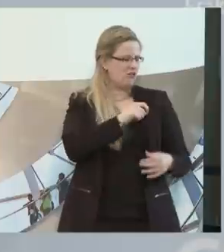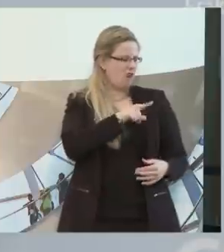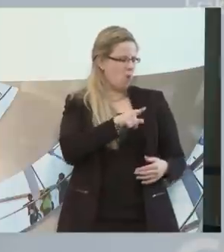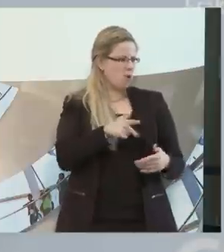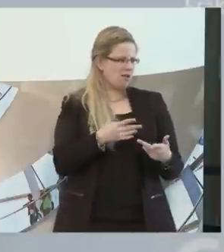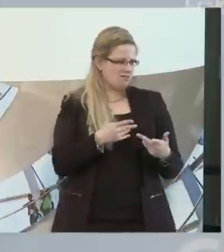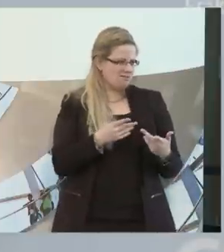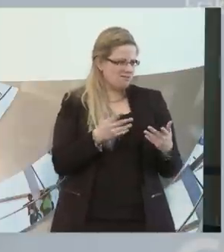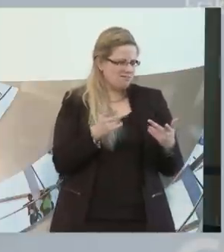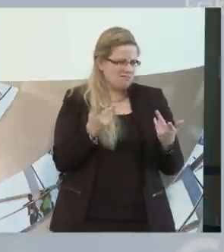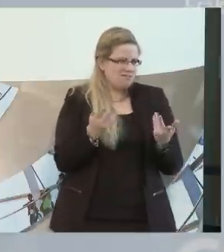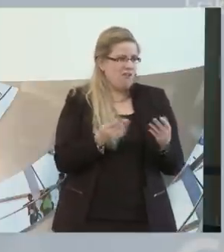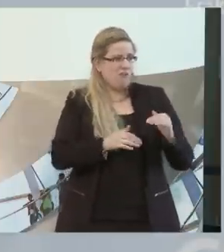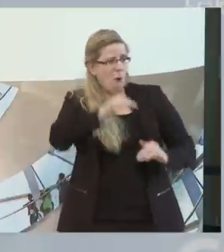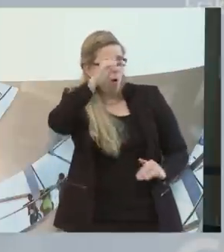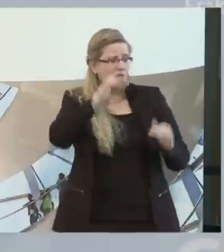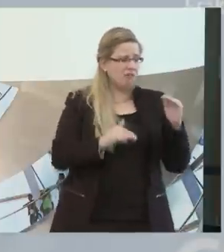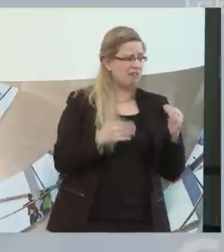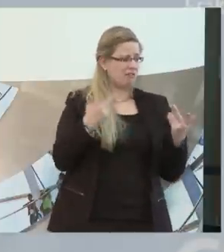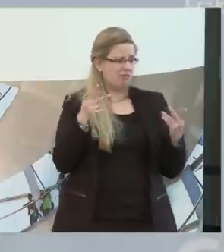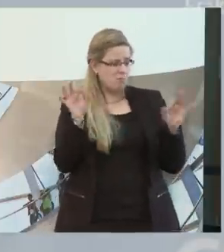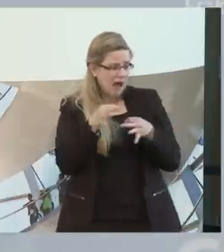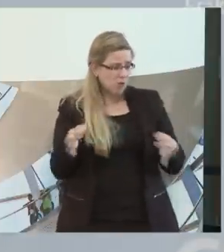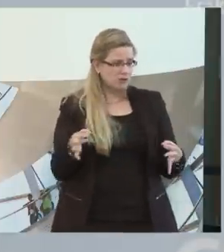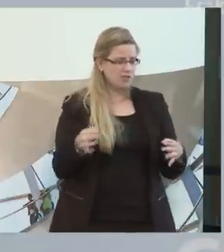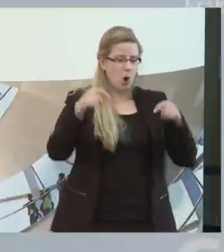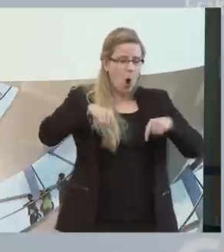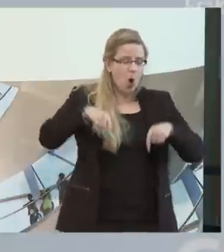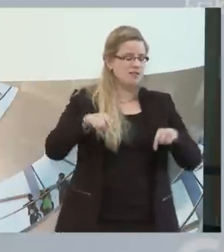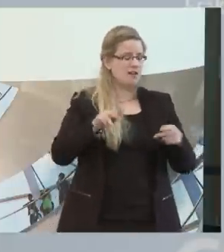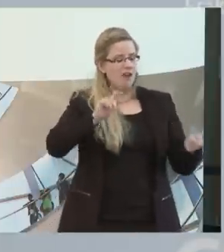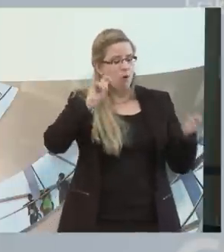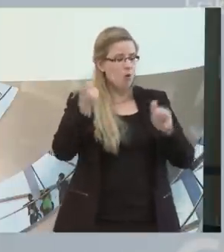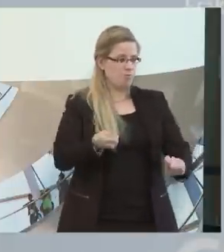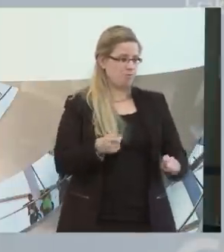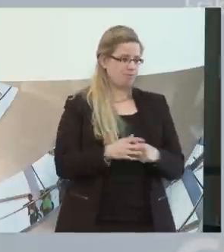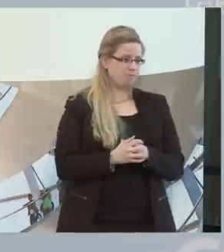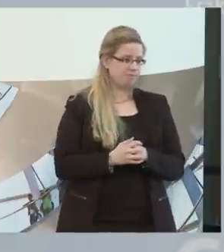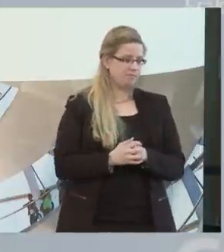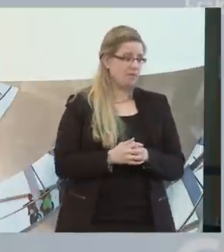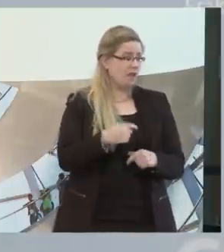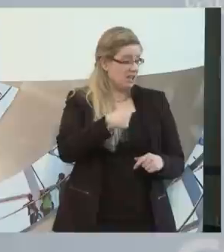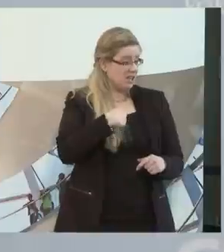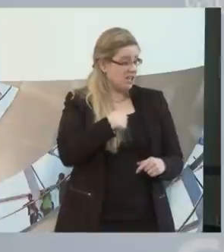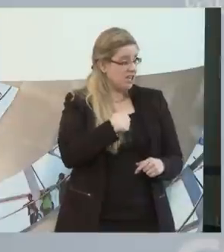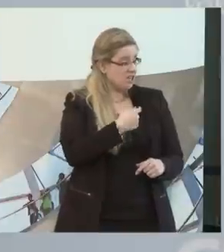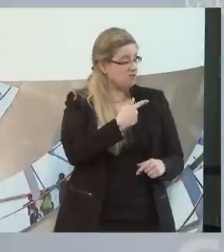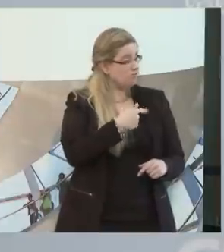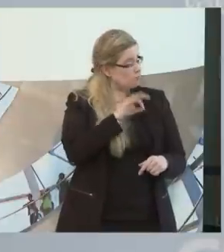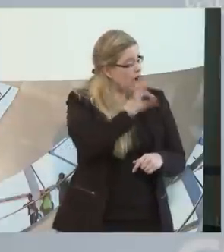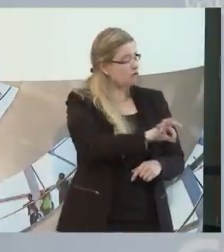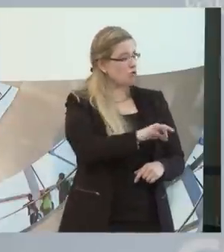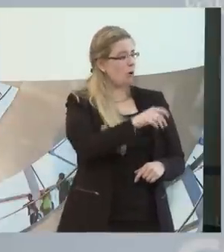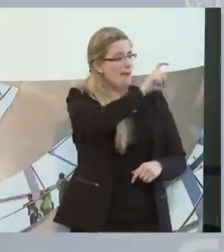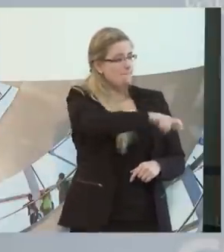Das ist heute anders. Ich würde uns auch sehr raten, die anders zu beantworten. Also ich bin dafür, dass diese Menschen Vermögen